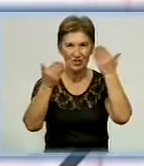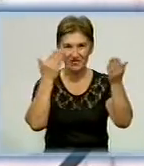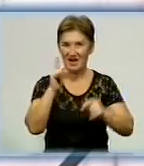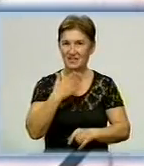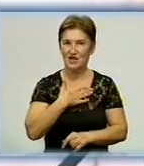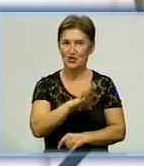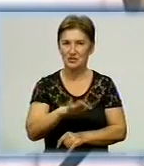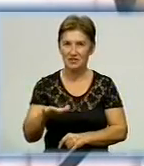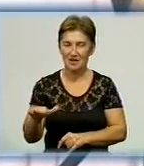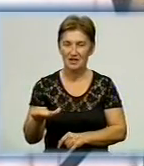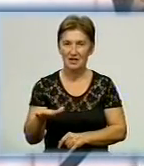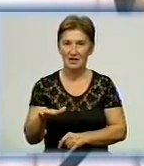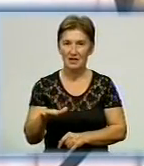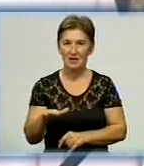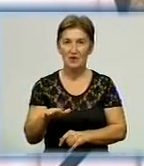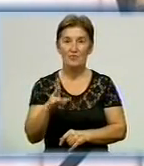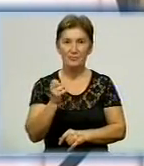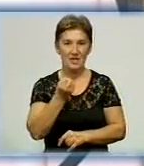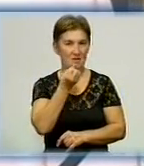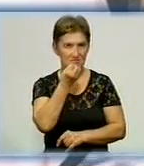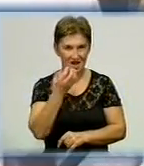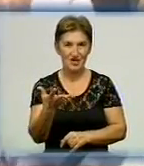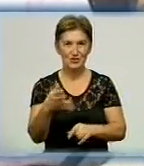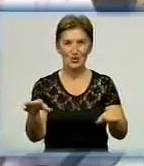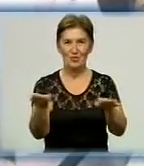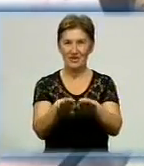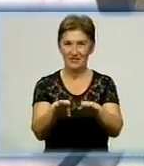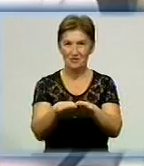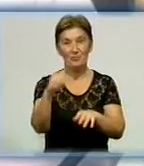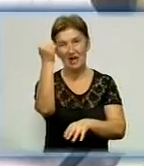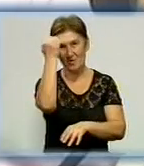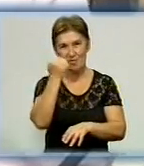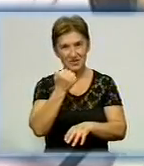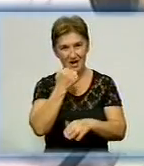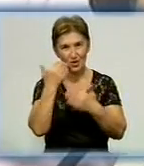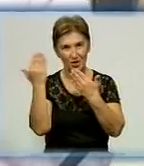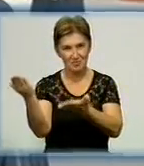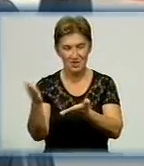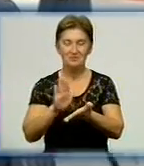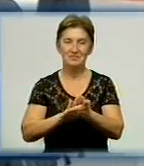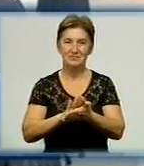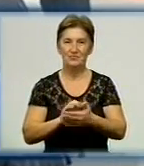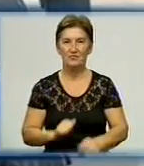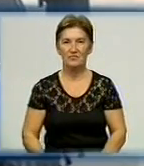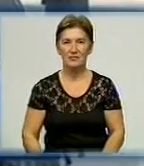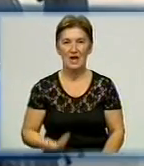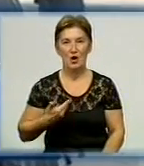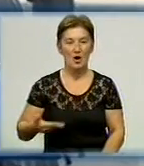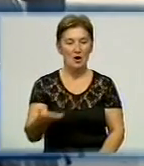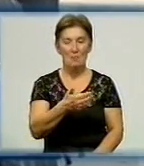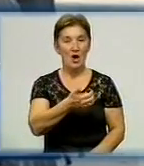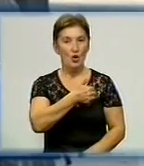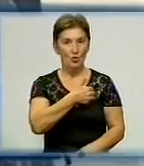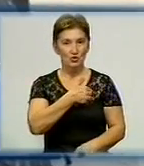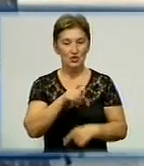на належному рівні. Подякуємо. Ми хочемо десь